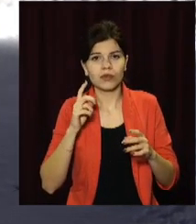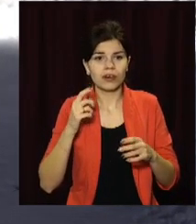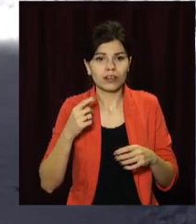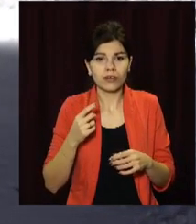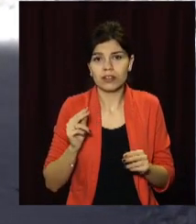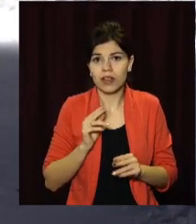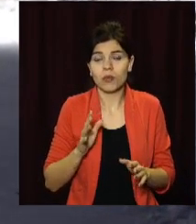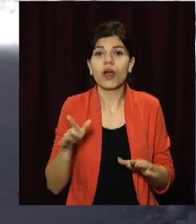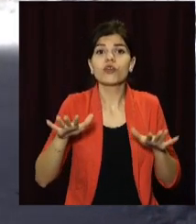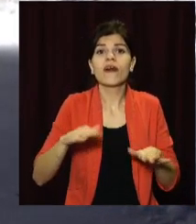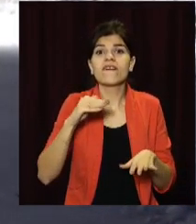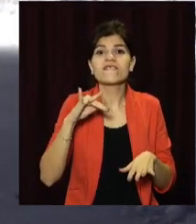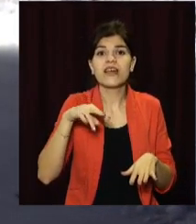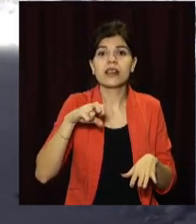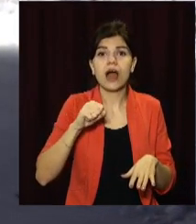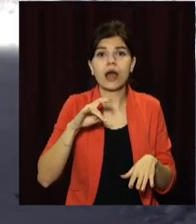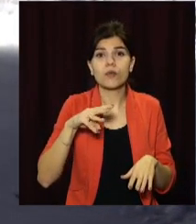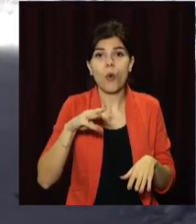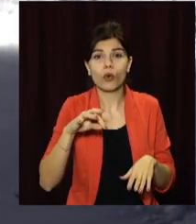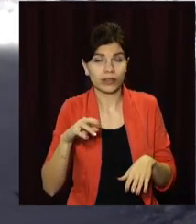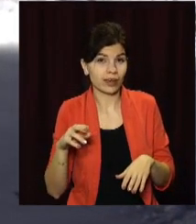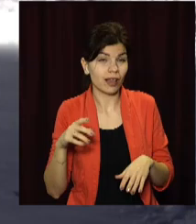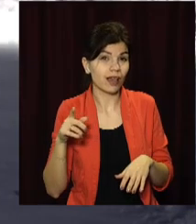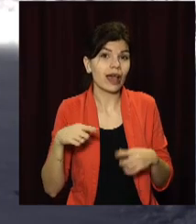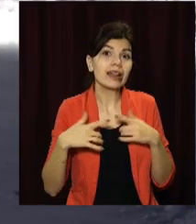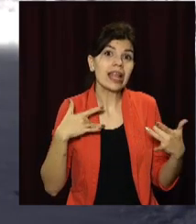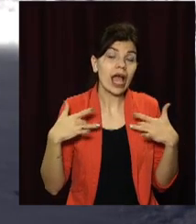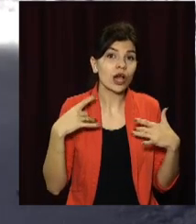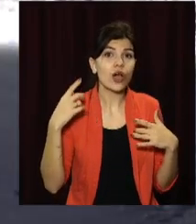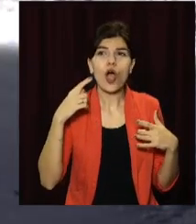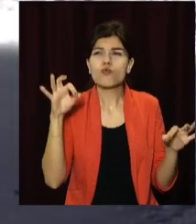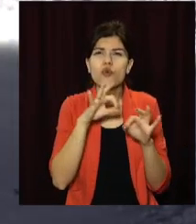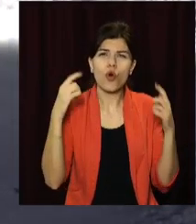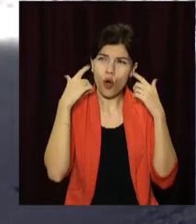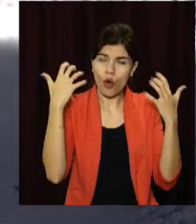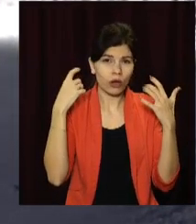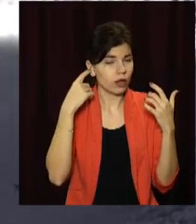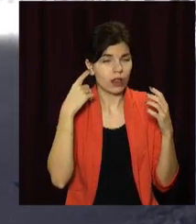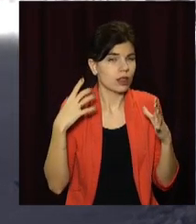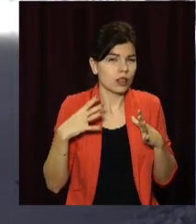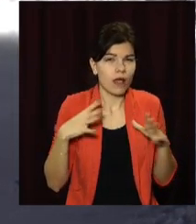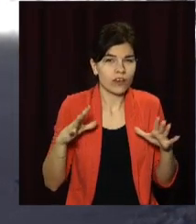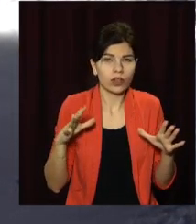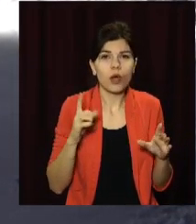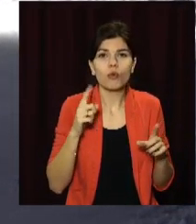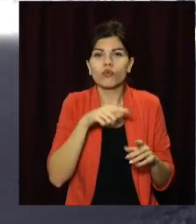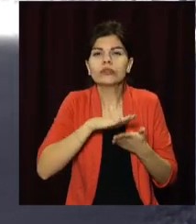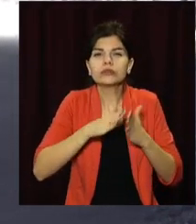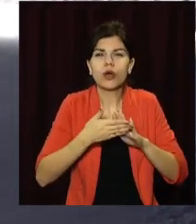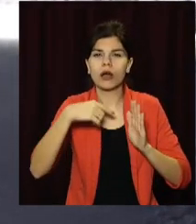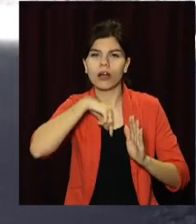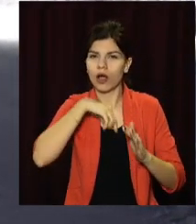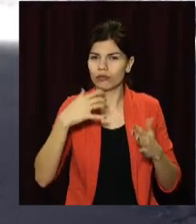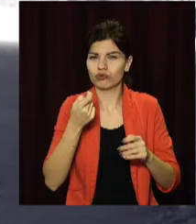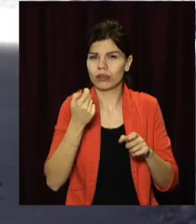знаходяться в філармонії або в театрі, коли слухають цю громку музику, ніякі не витримують таке відстояння у них. Так що